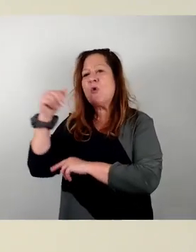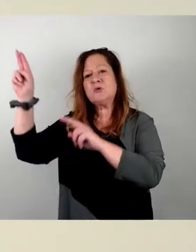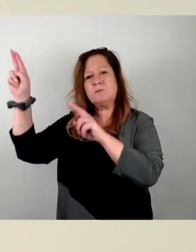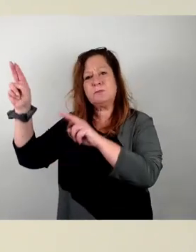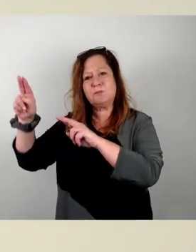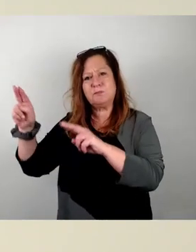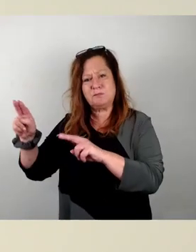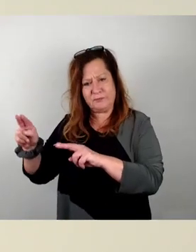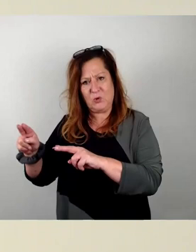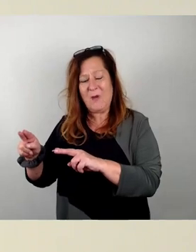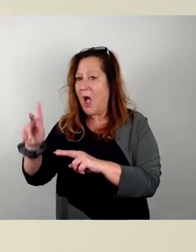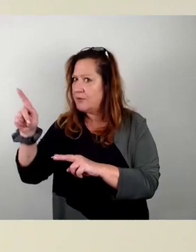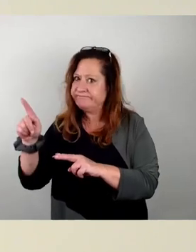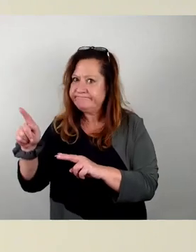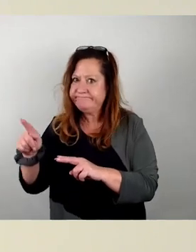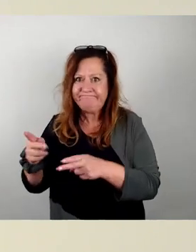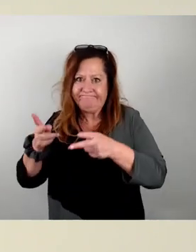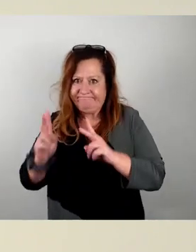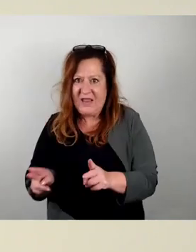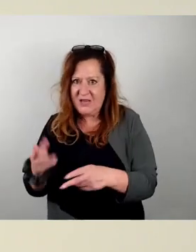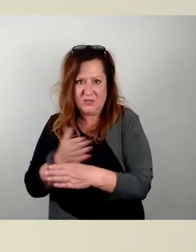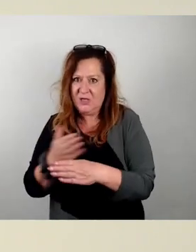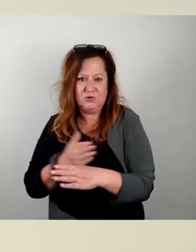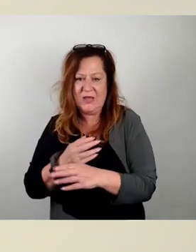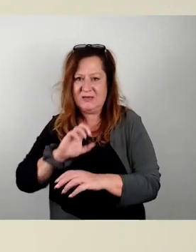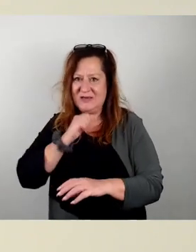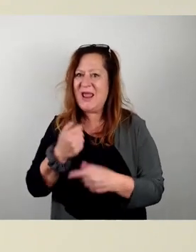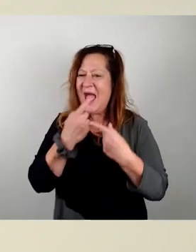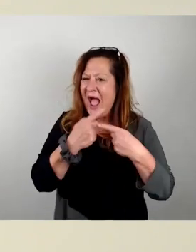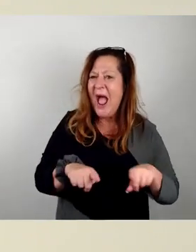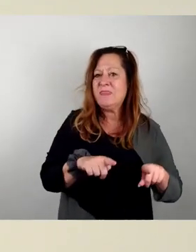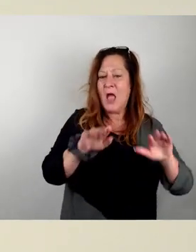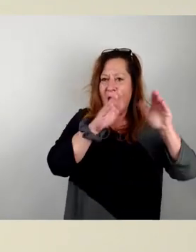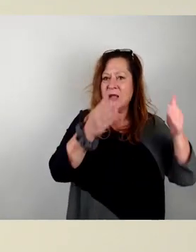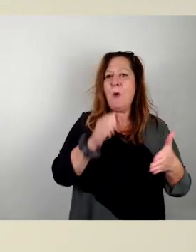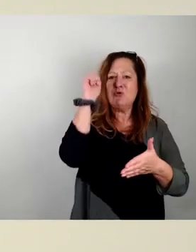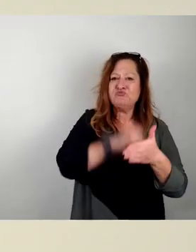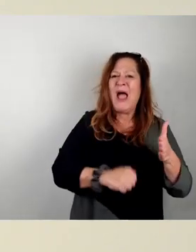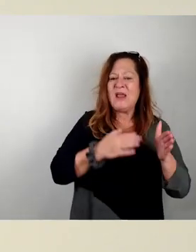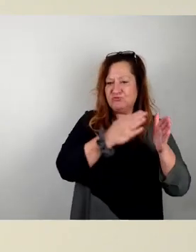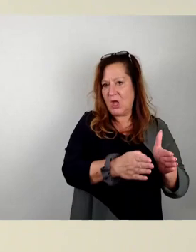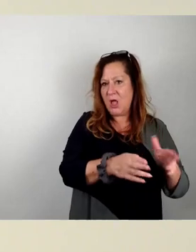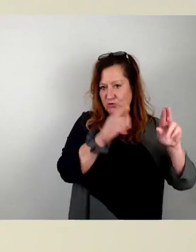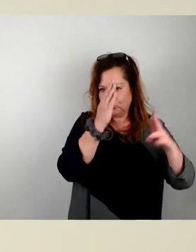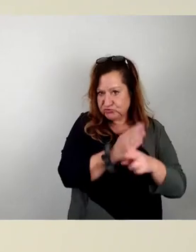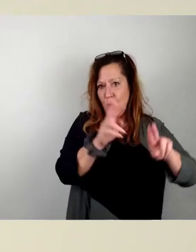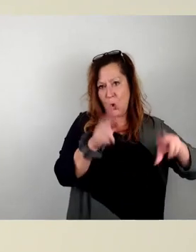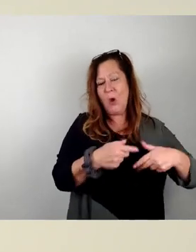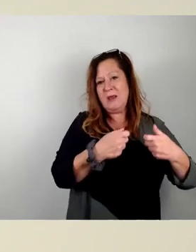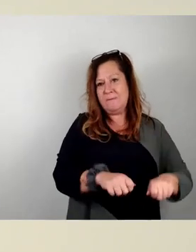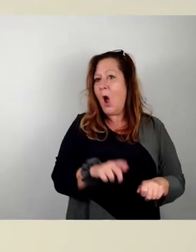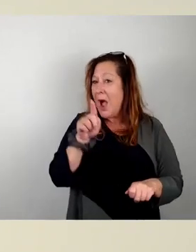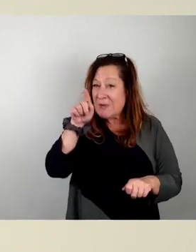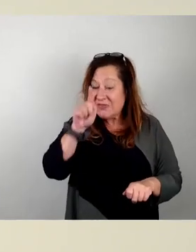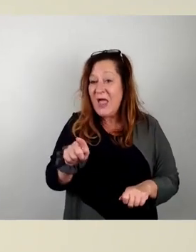gelungen. Das andere Gebäude an der Steinstraße ist ja zurückgebaut worden. Auch da ist nicht vorgesehen, Hochhäuser zu